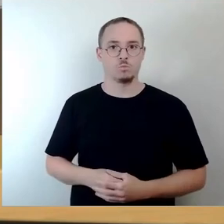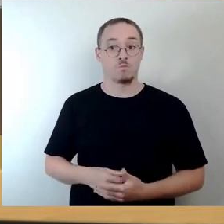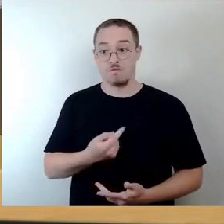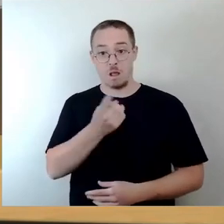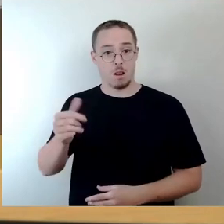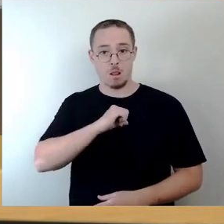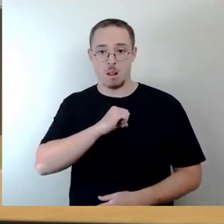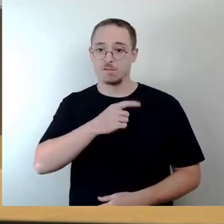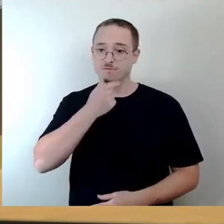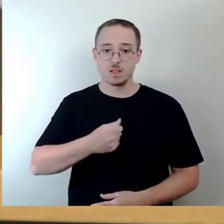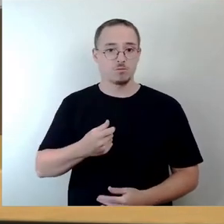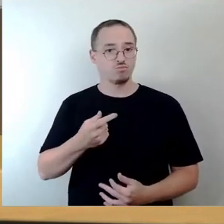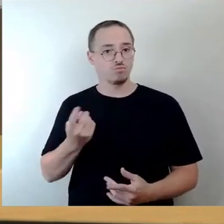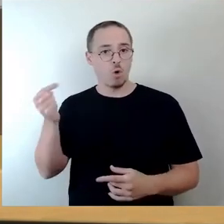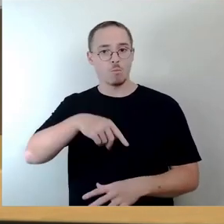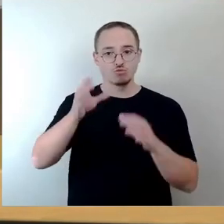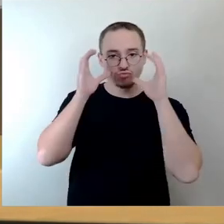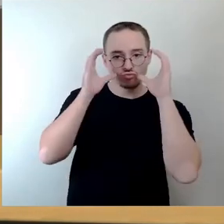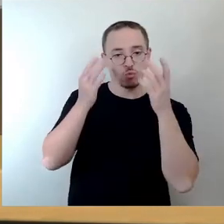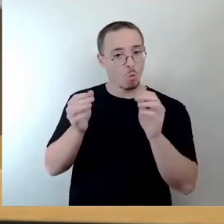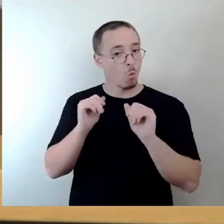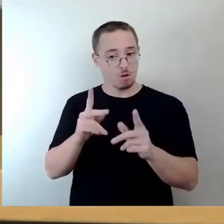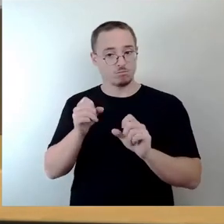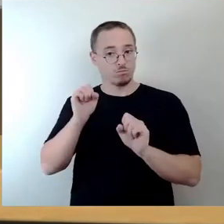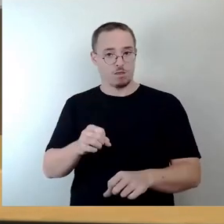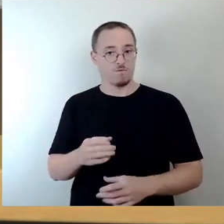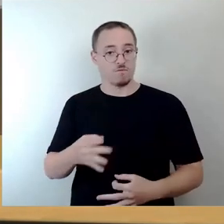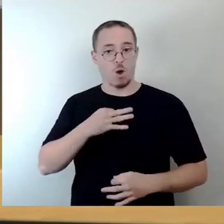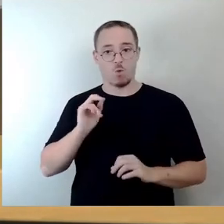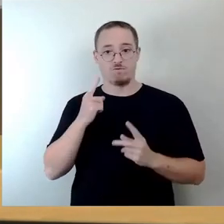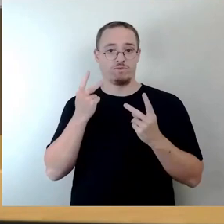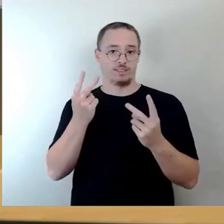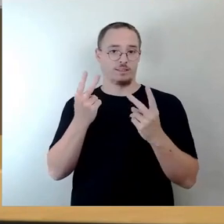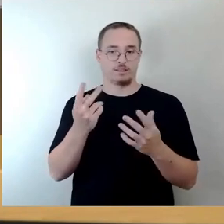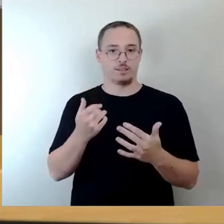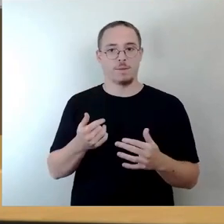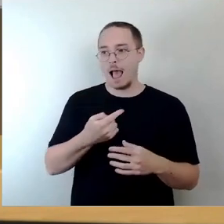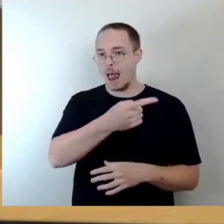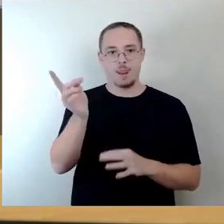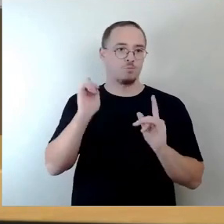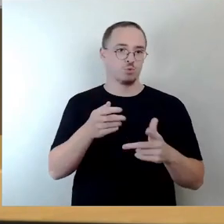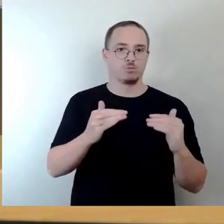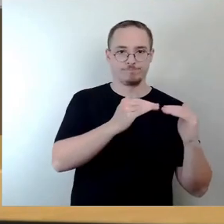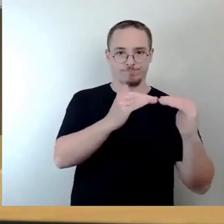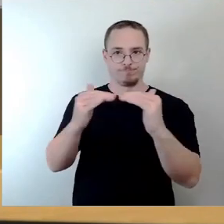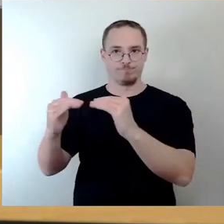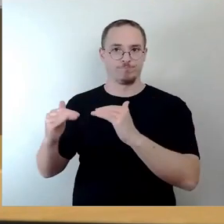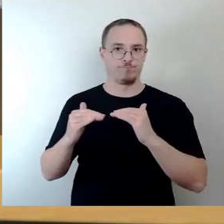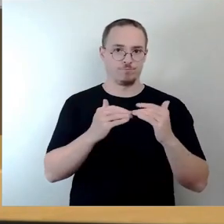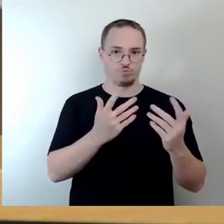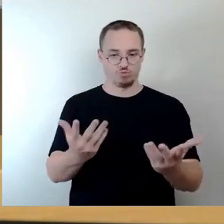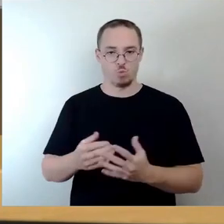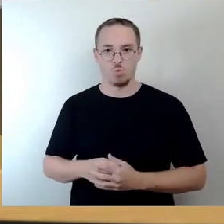die Entscheidung, und wir müssen alle Beteiligten gleich behandeln. Ich glaube, freie und gemeinnützige Träger haben da alle